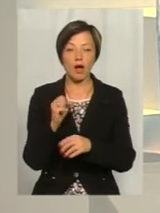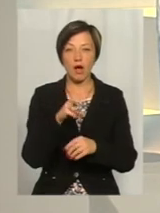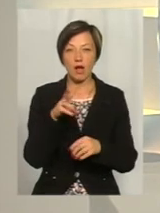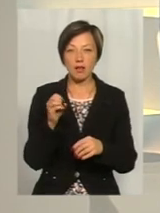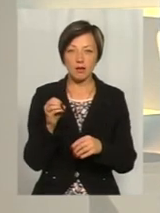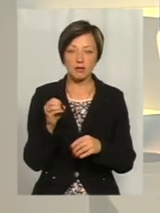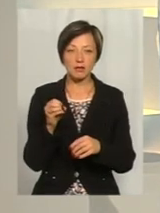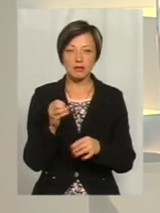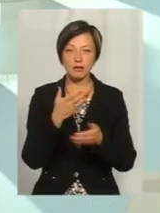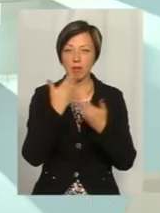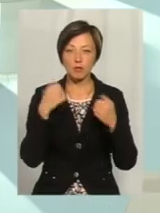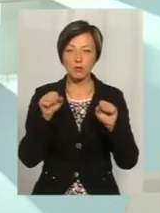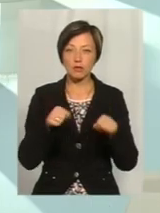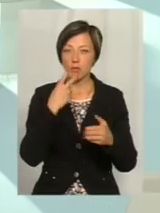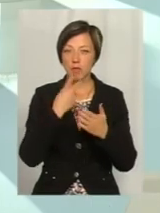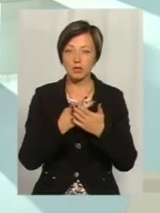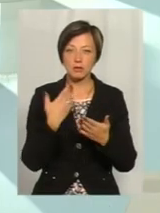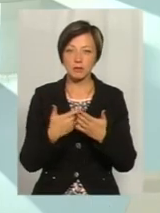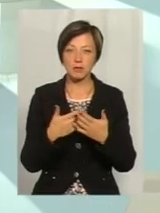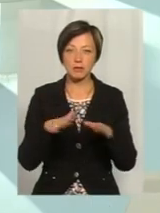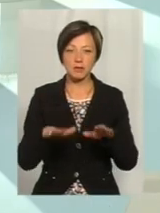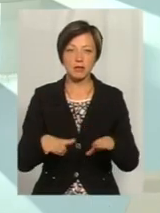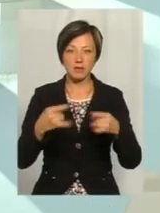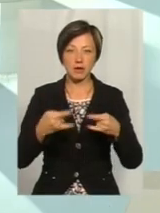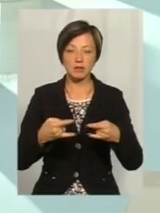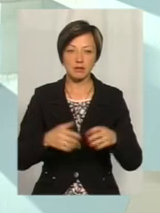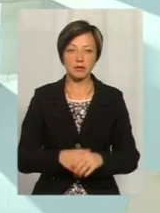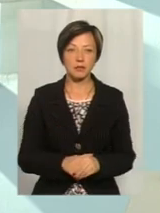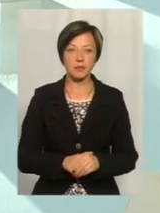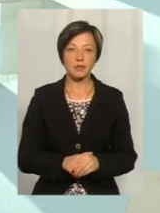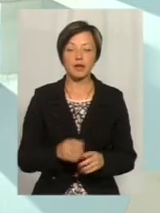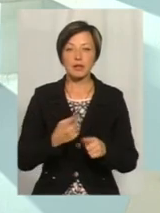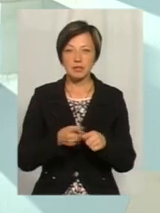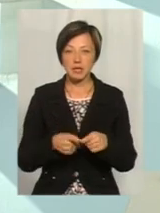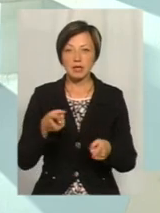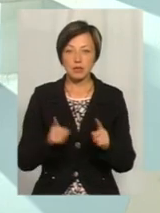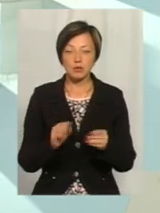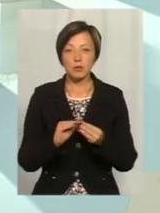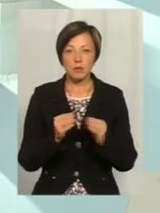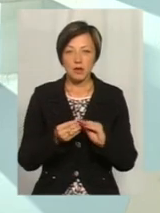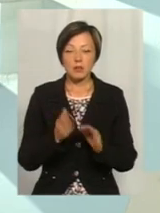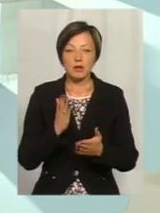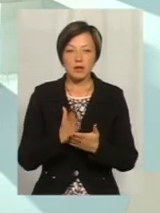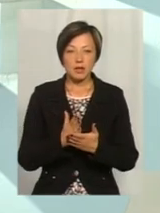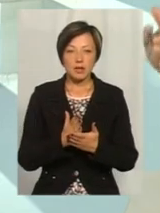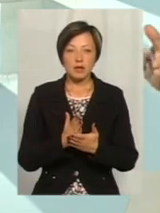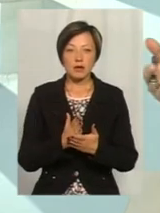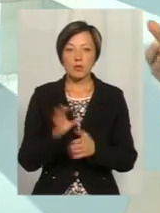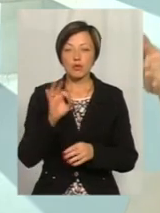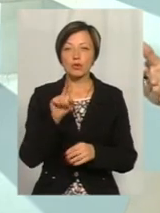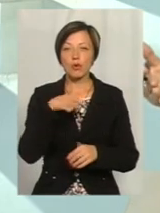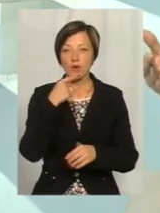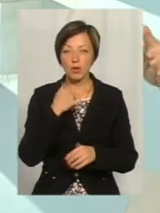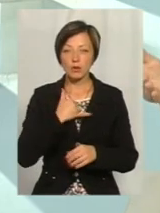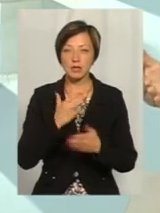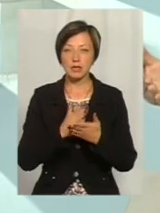в той же час вони не мають можливості бачити, наприклад, місцеві. Так, це дійсно є проблема в цьому, що... Про що я говорила, що